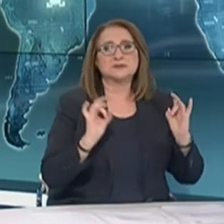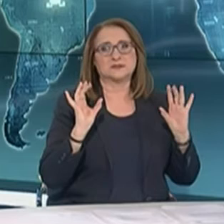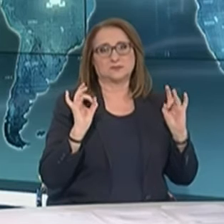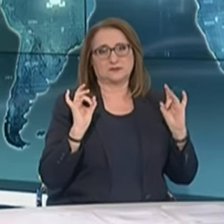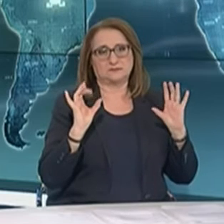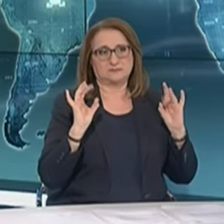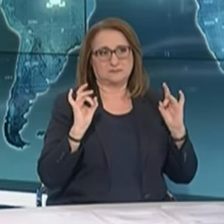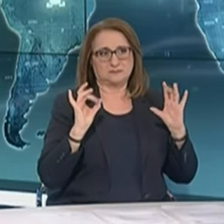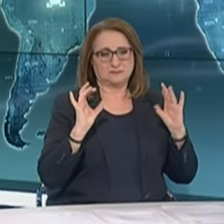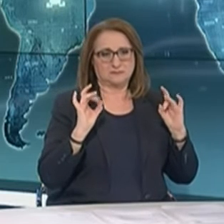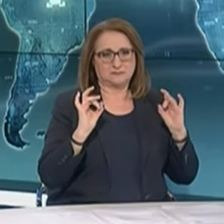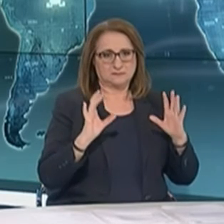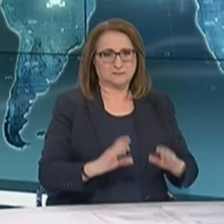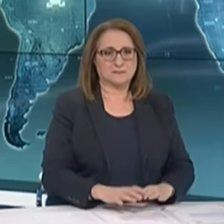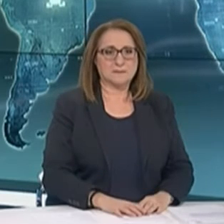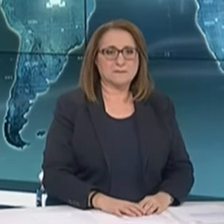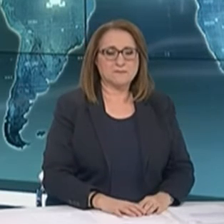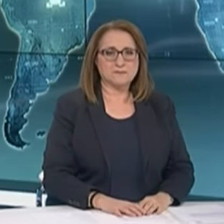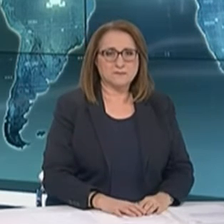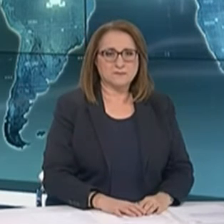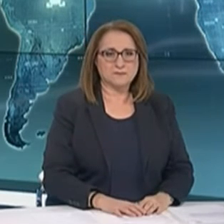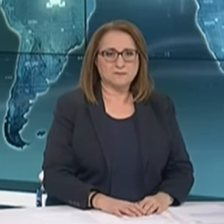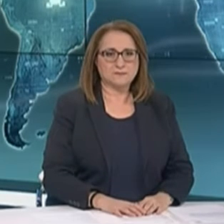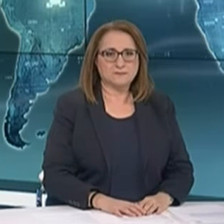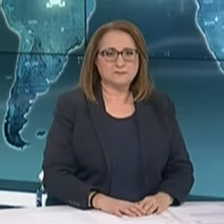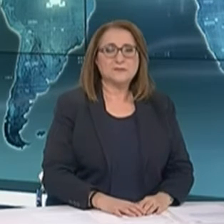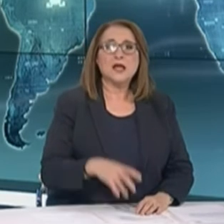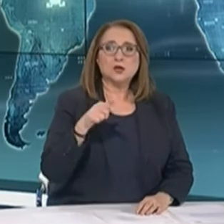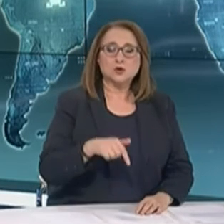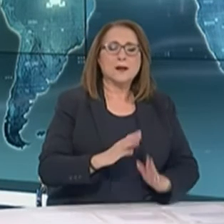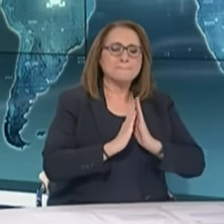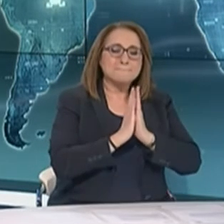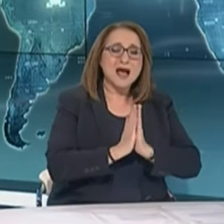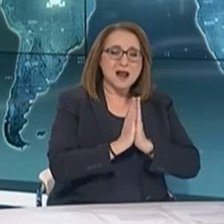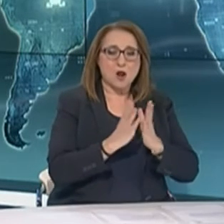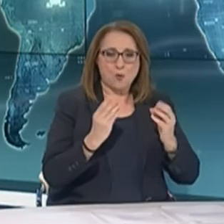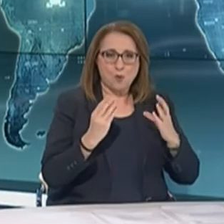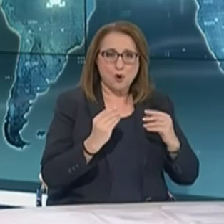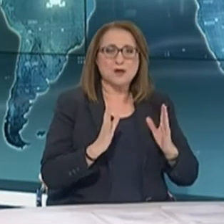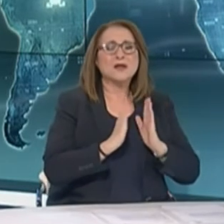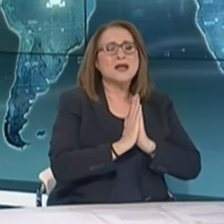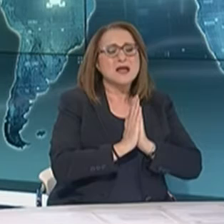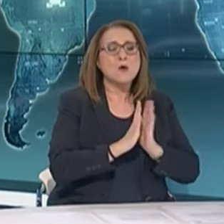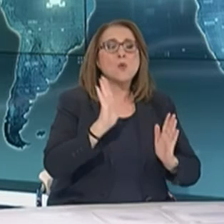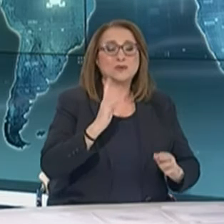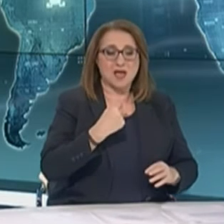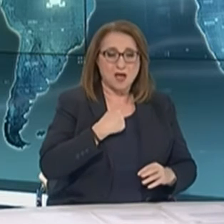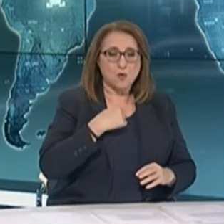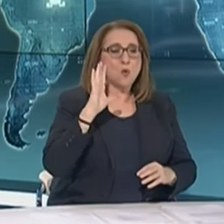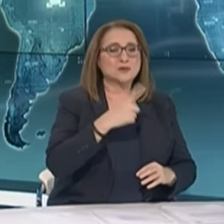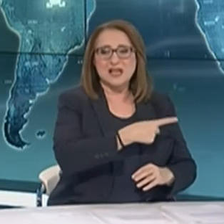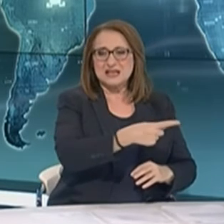Άλλη μια παράκληση σε αυτό το σημείο, να μην ξαναχρησιμοποιήσετε ούτε εσείς ούτε εγώ, τον όρο